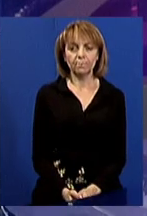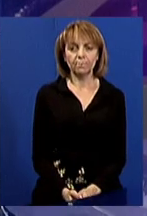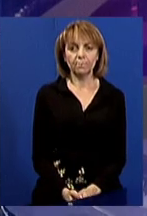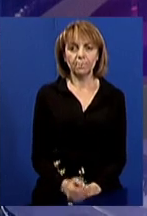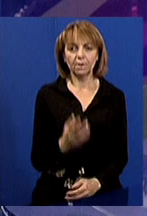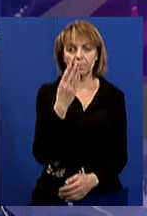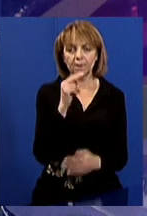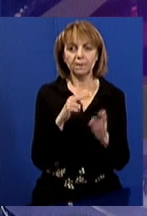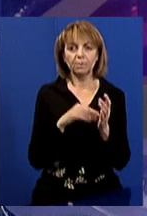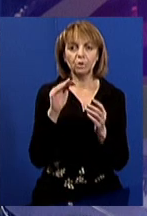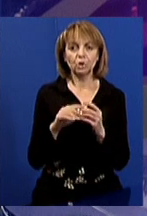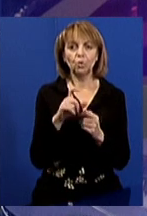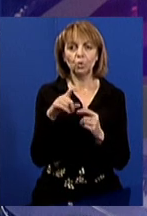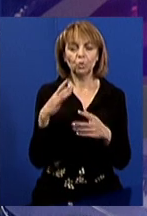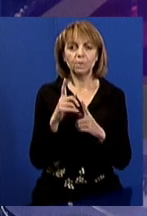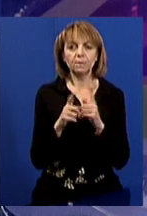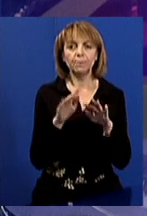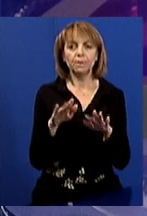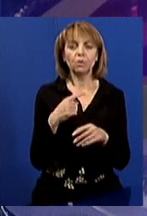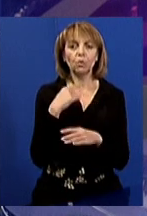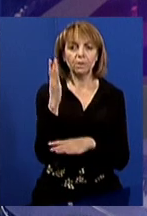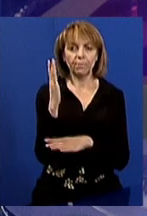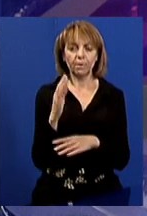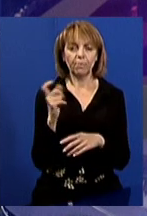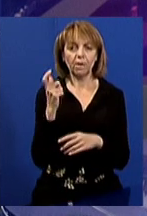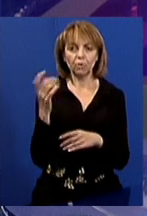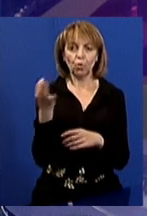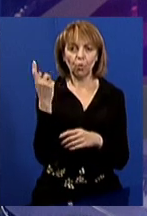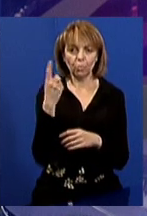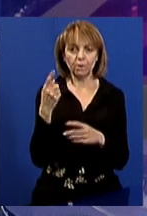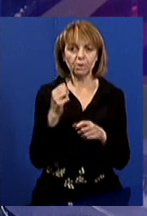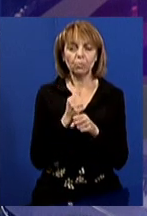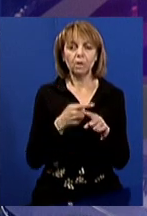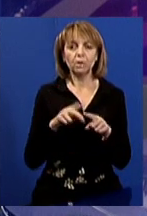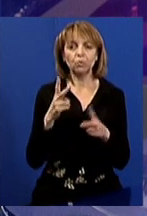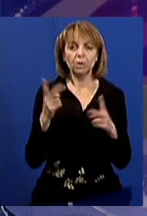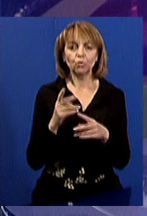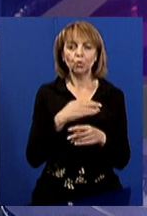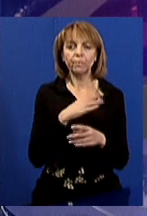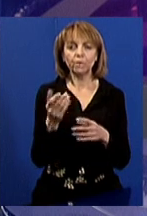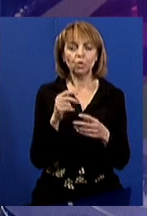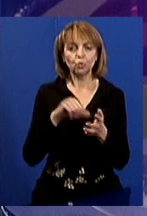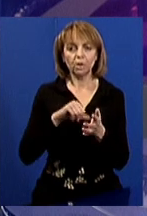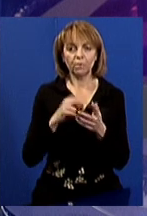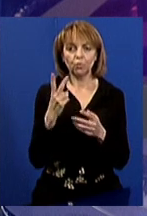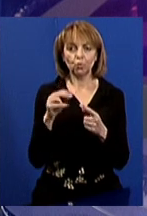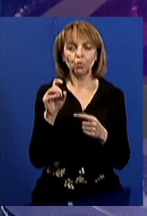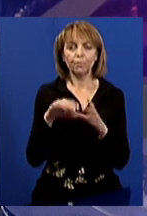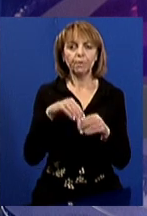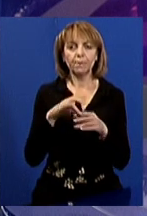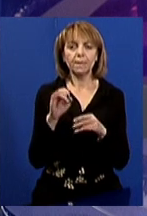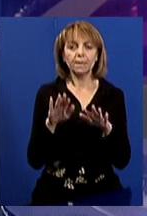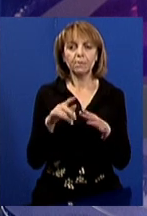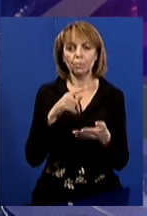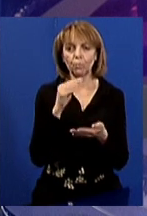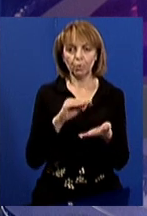Майже 7 тисяч людей вже змінили місце голосування у Харківській області. Зробити це треба тим, хто хоче взяти участь у другому турі виборів не за місцем